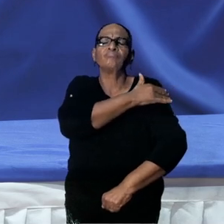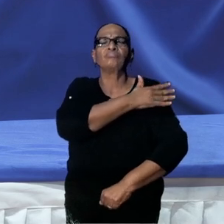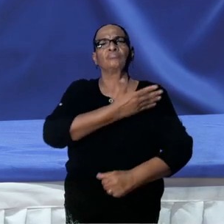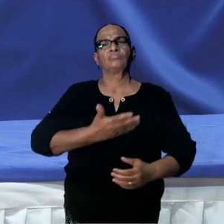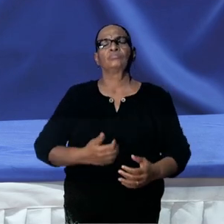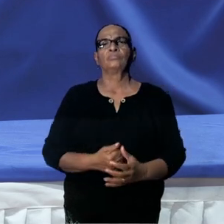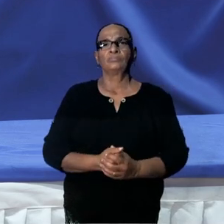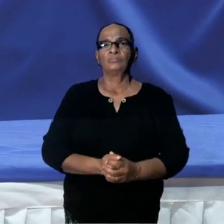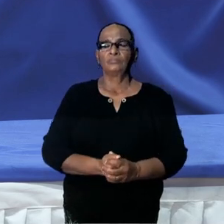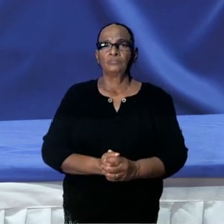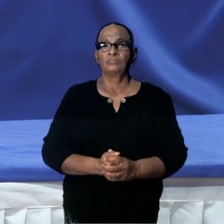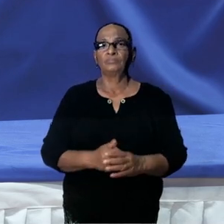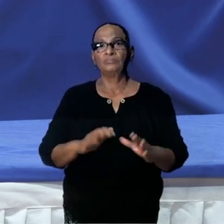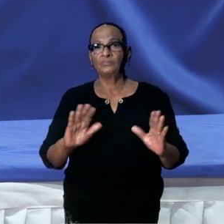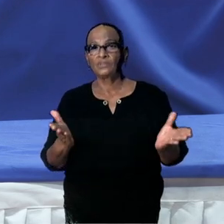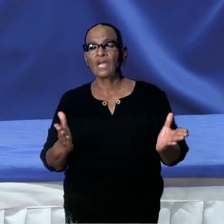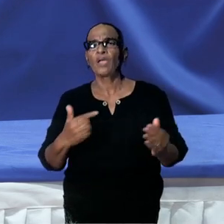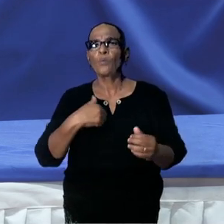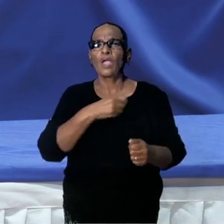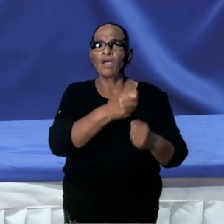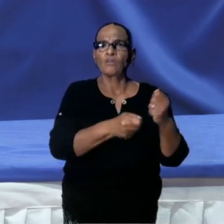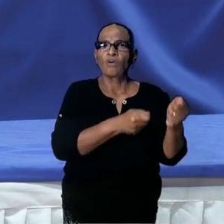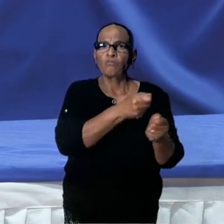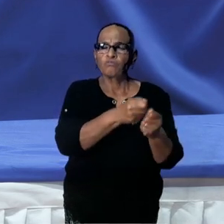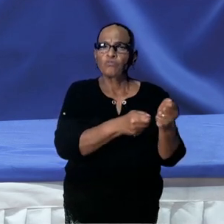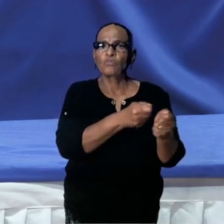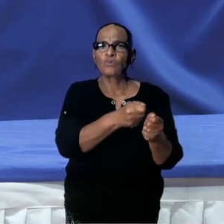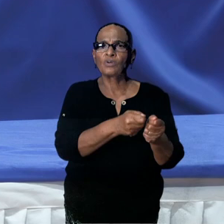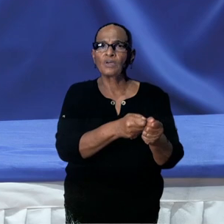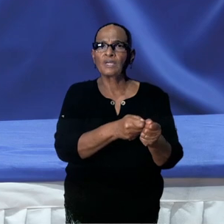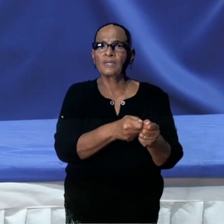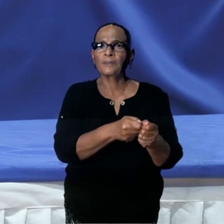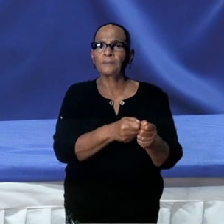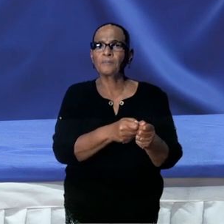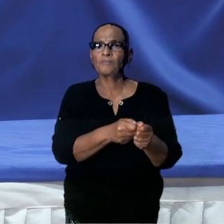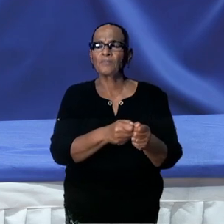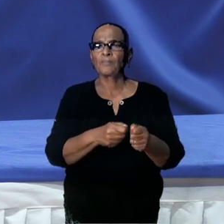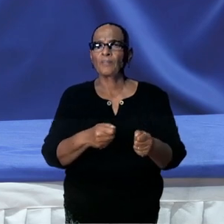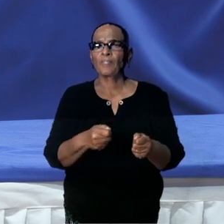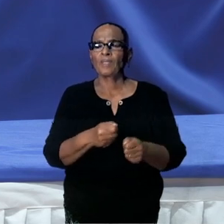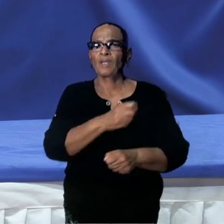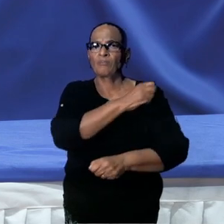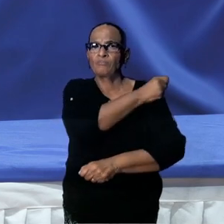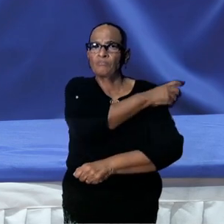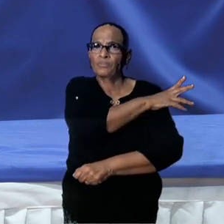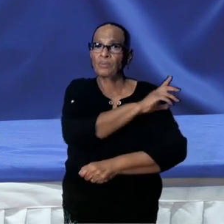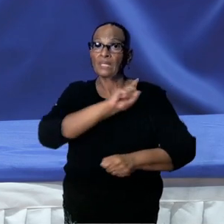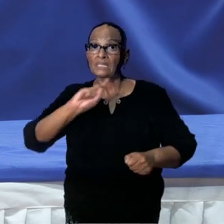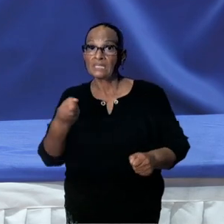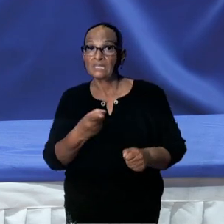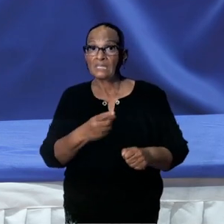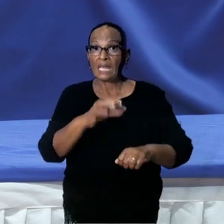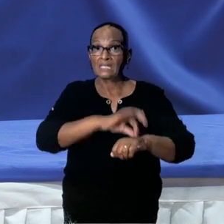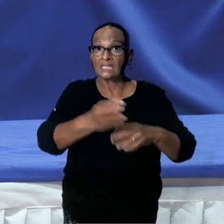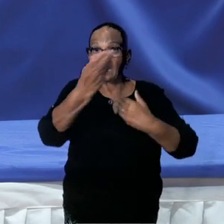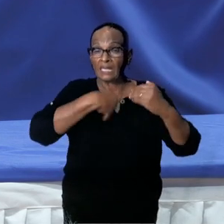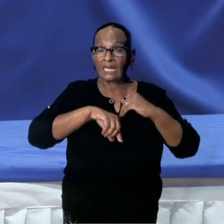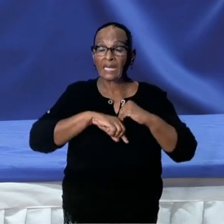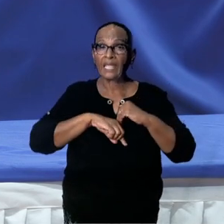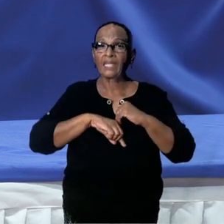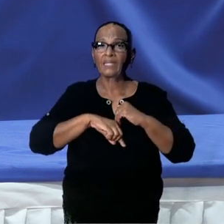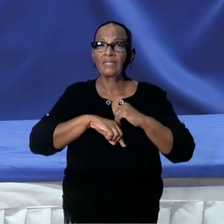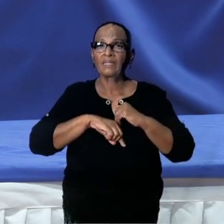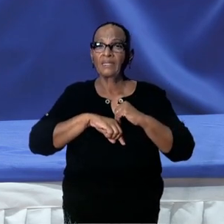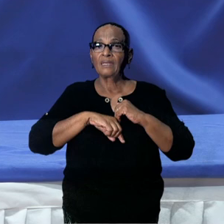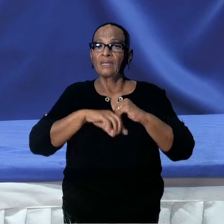En we gaan ervoor zorgen dat er daar een team is die elk bijwerking, acute bijwerking kan opvangen, elk